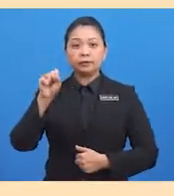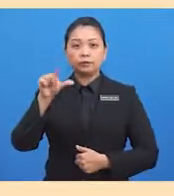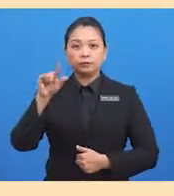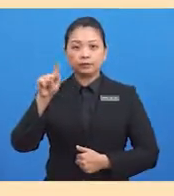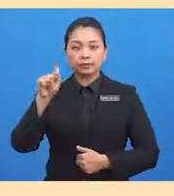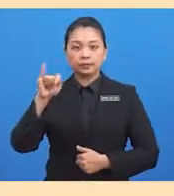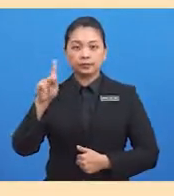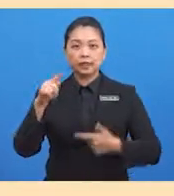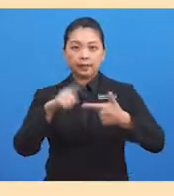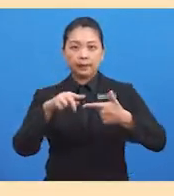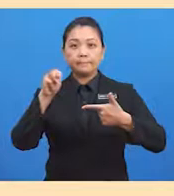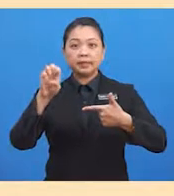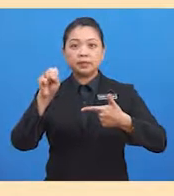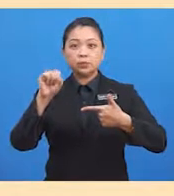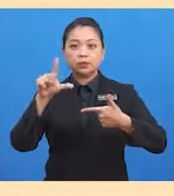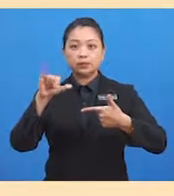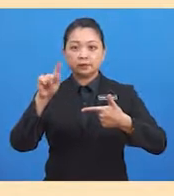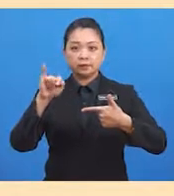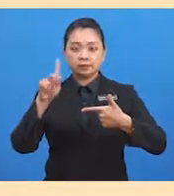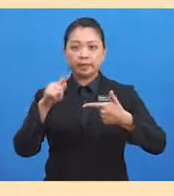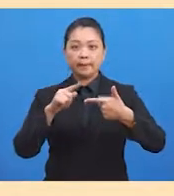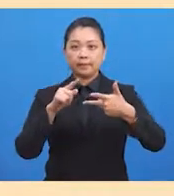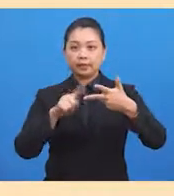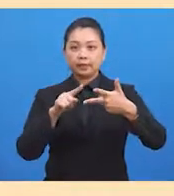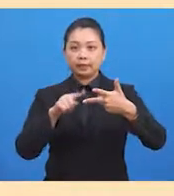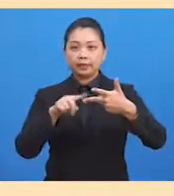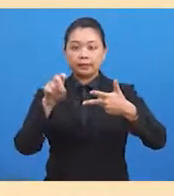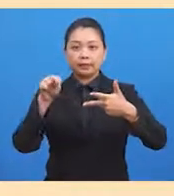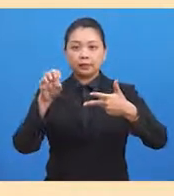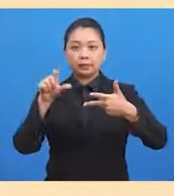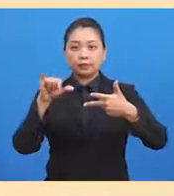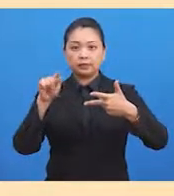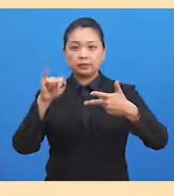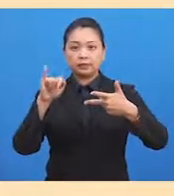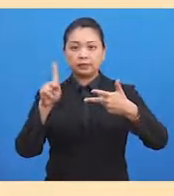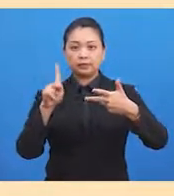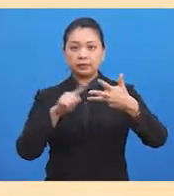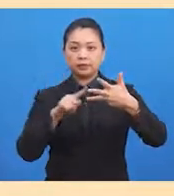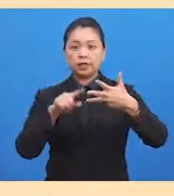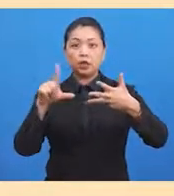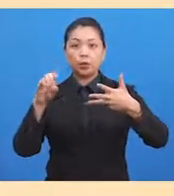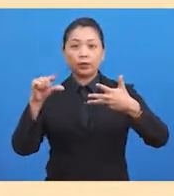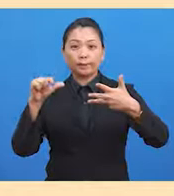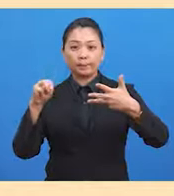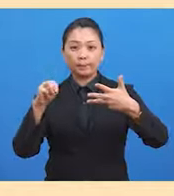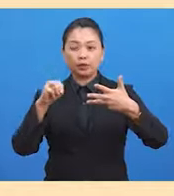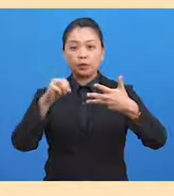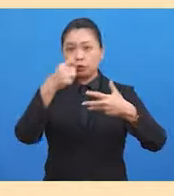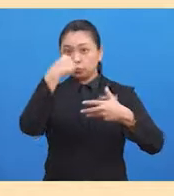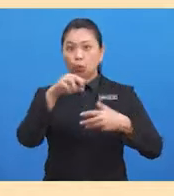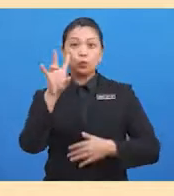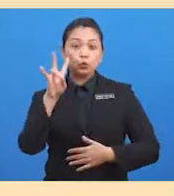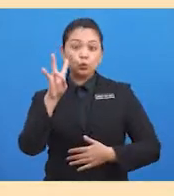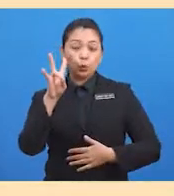Zaman Mesolitik, Zaman Neolitik serta Zaman Logam dalam tujuh aspek berikut.